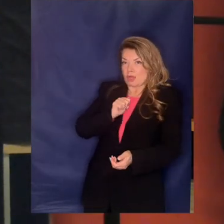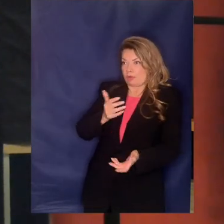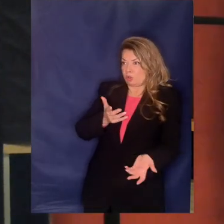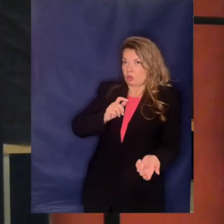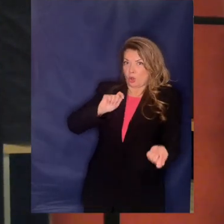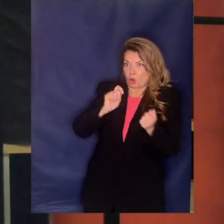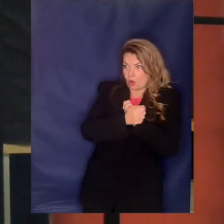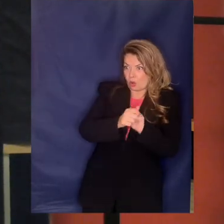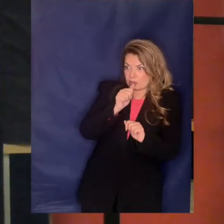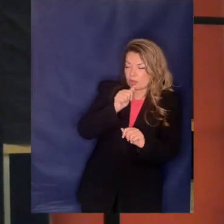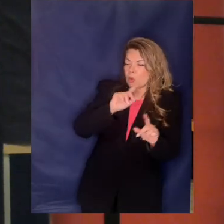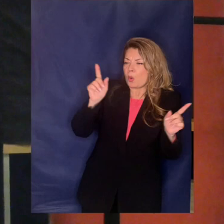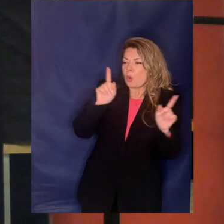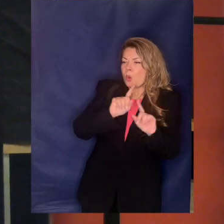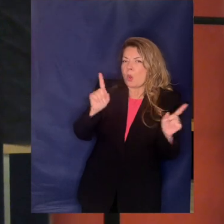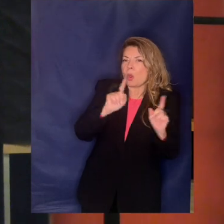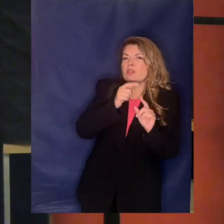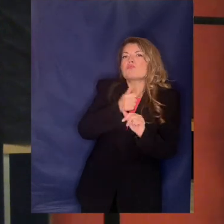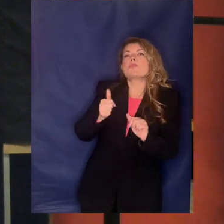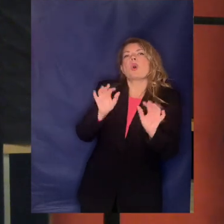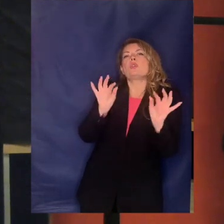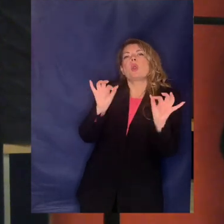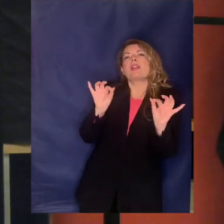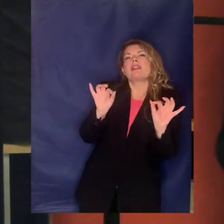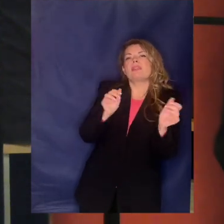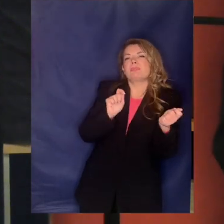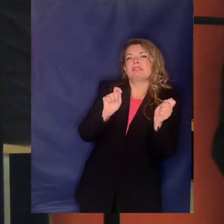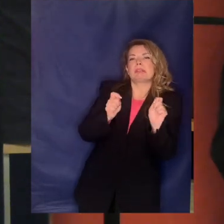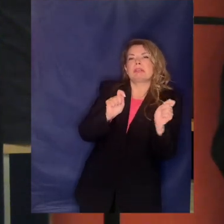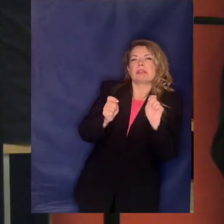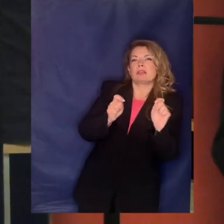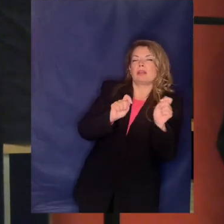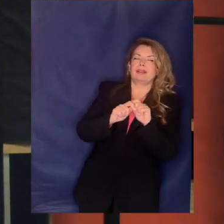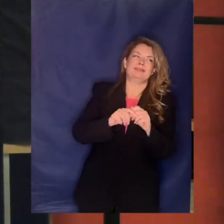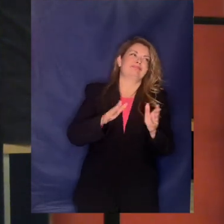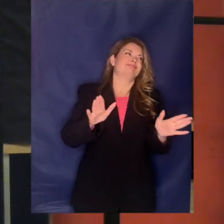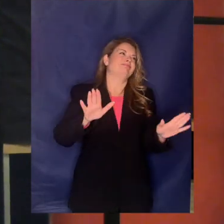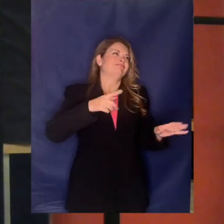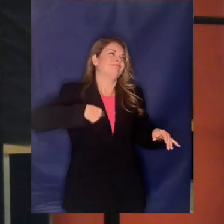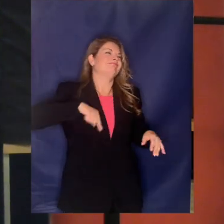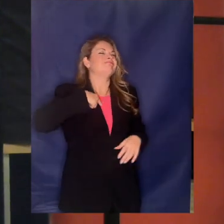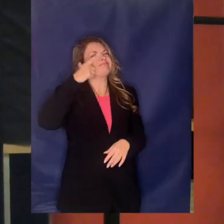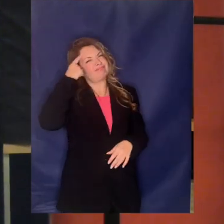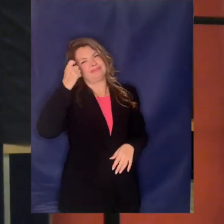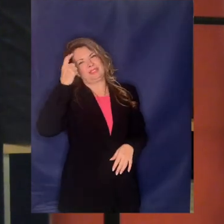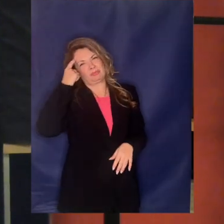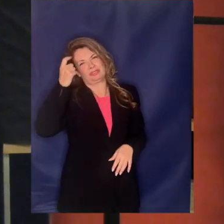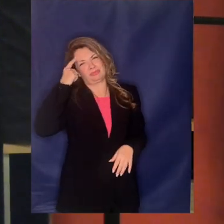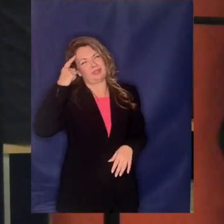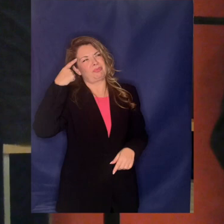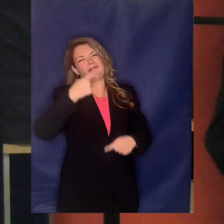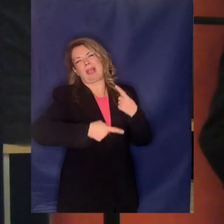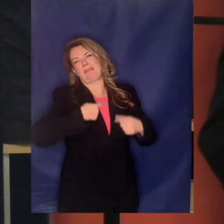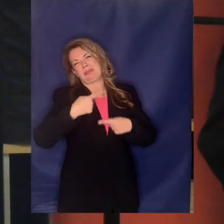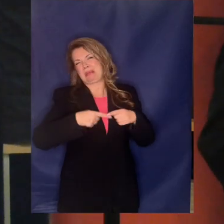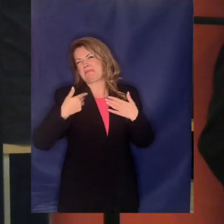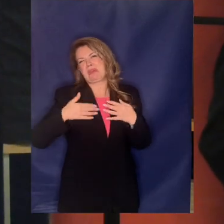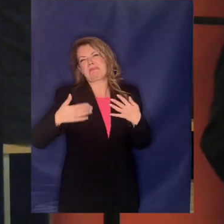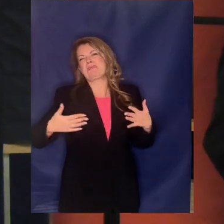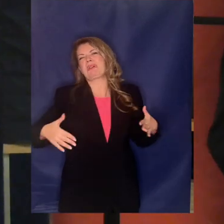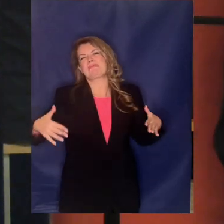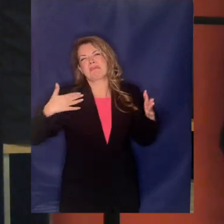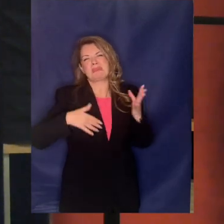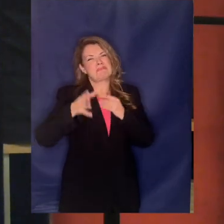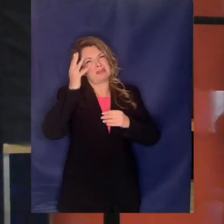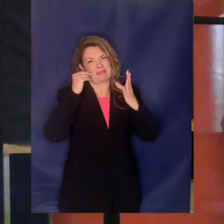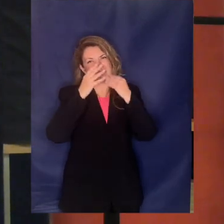το ρόλο των αριθμιστικών αρχών στα χρόνια του κύριου Μητσοτάκη το ξέρουμε και το ξέρουμε με το πλέον τραγικό τρόπο αλλά τι ακούσατε